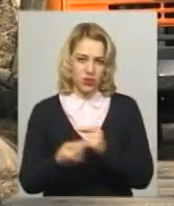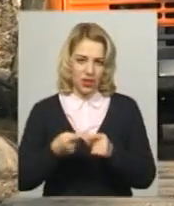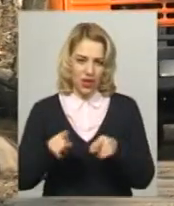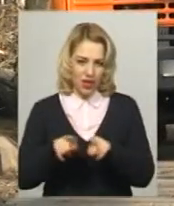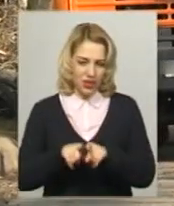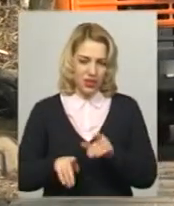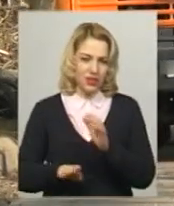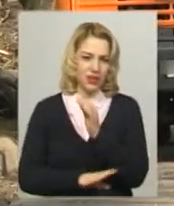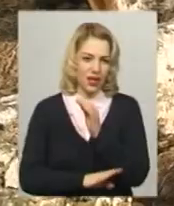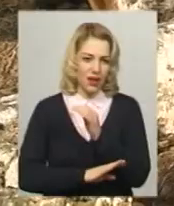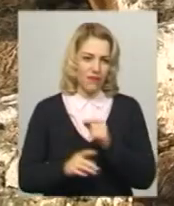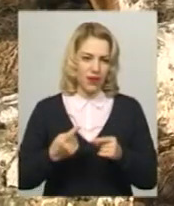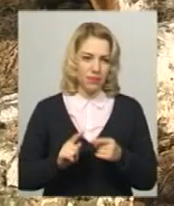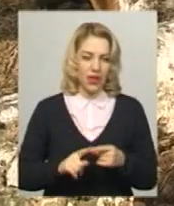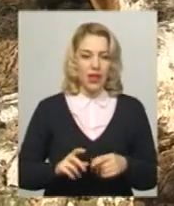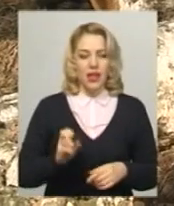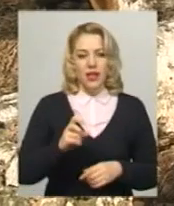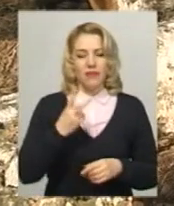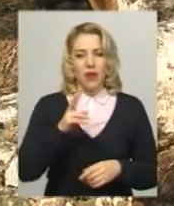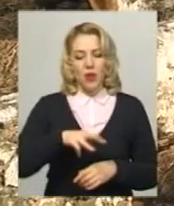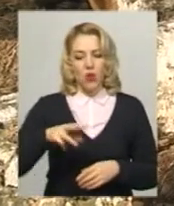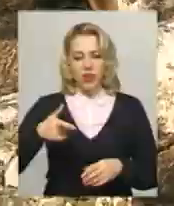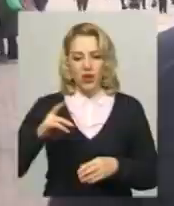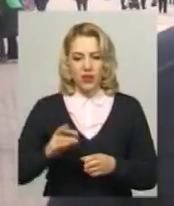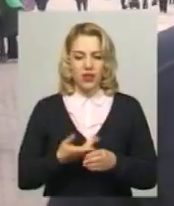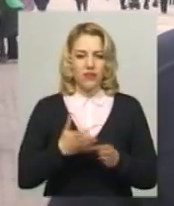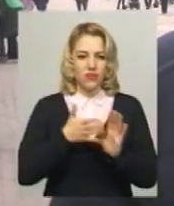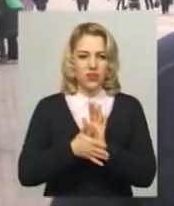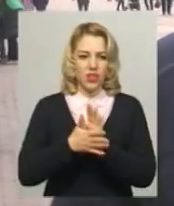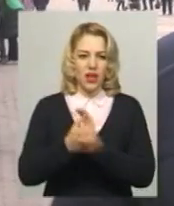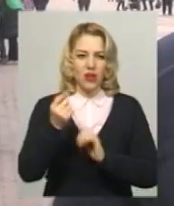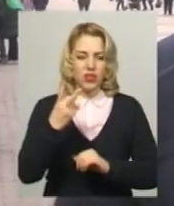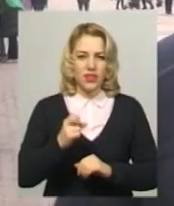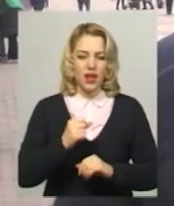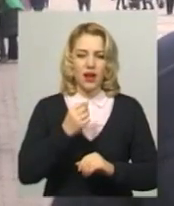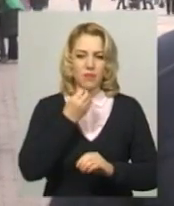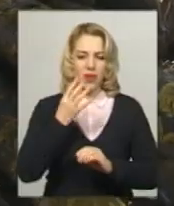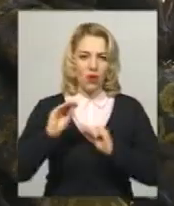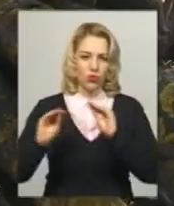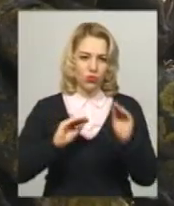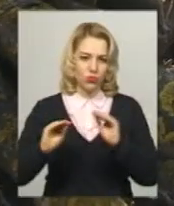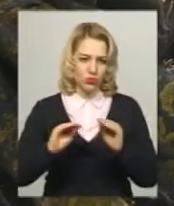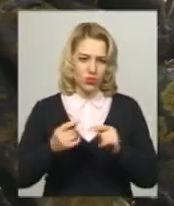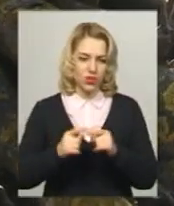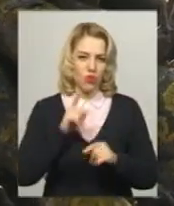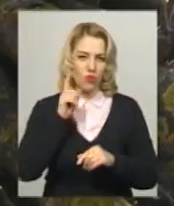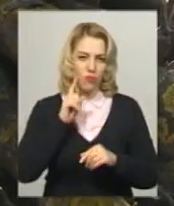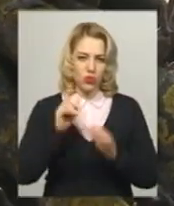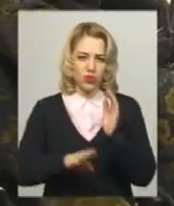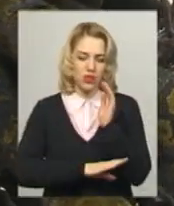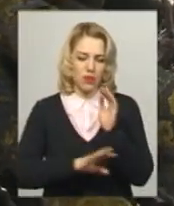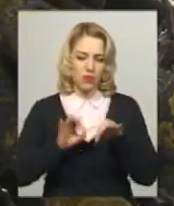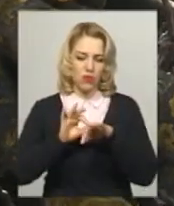міського бюджету виділено на обрізку зелених насаджень, розповідає головний спеціаліст відділу благоустрою міста Василь Кабальський. Омолодження проводиться